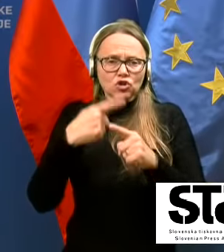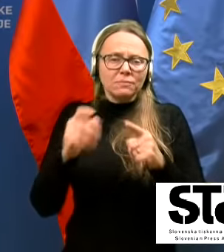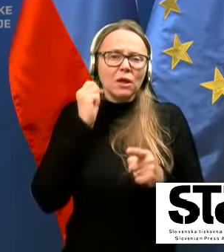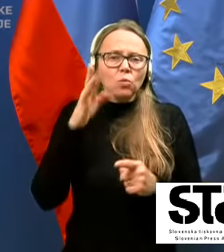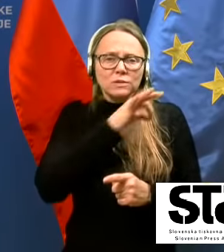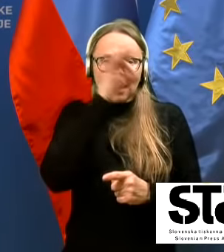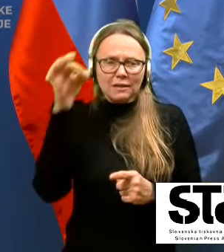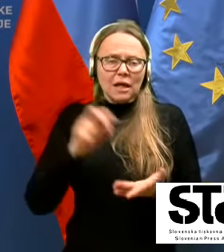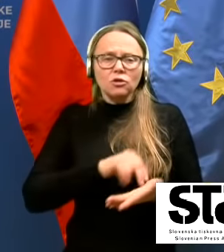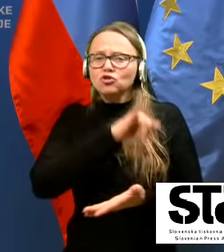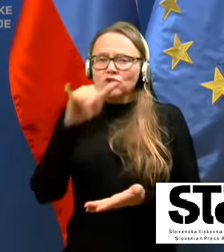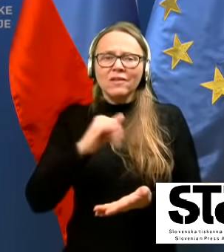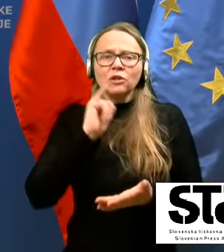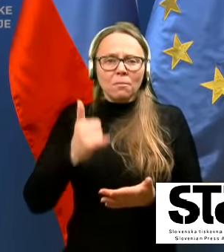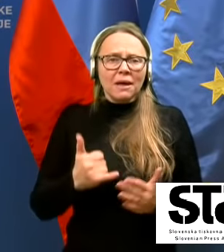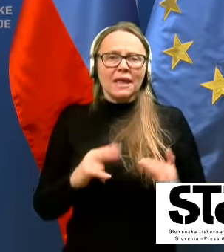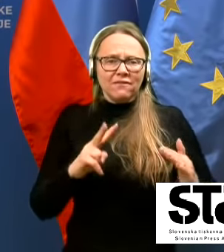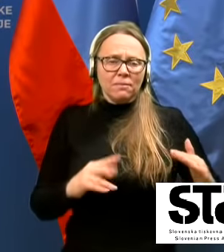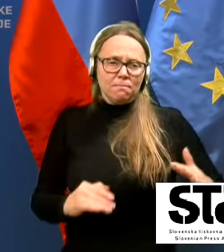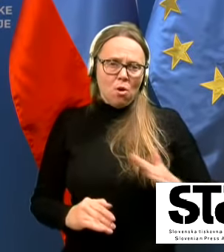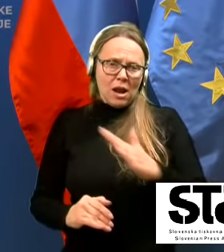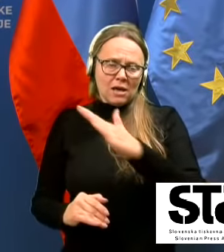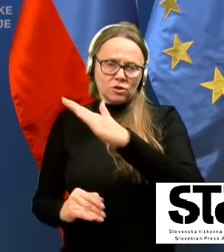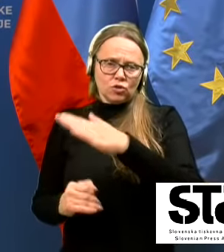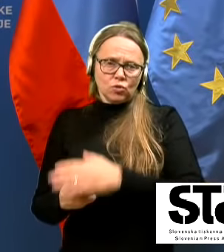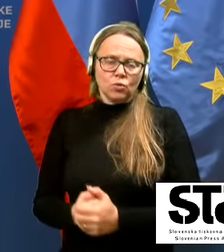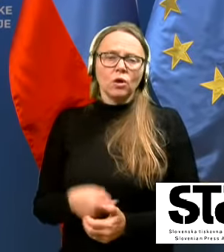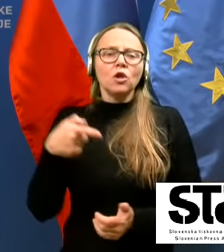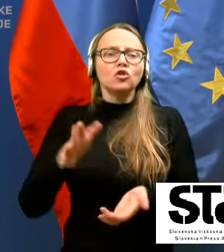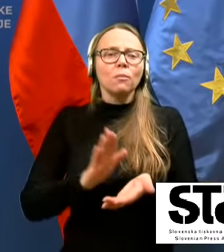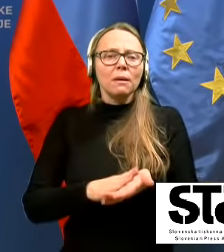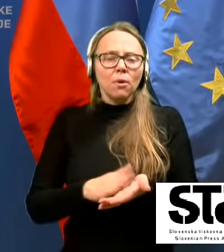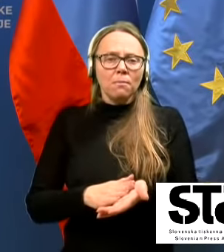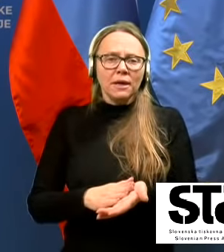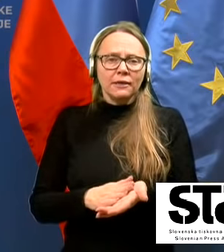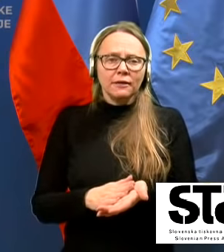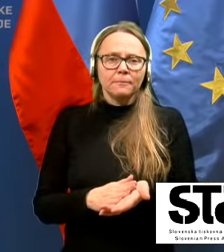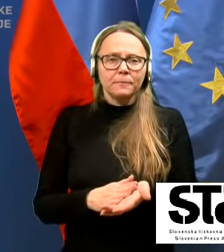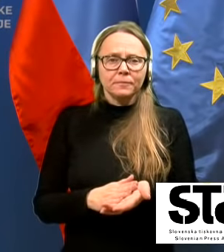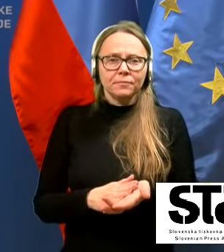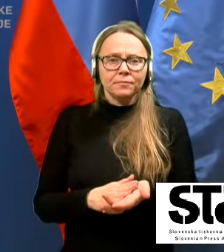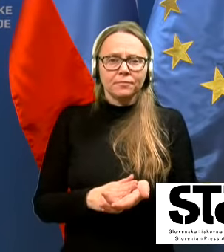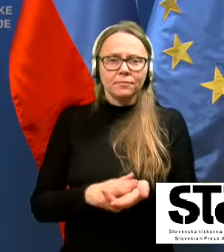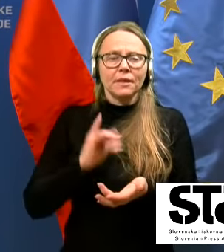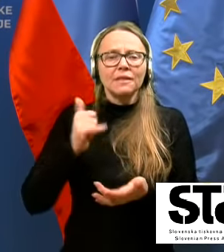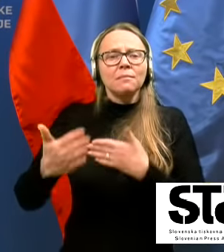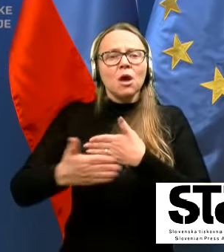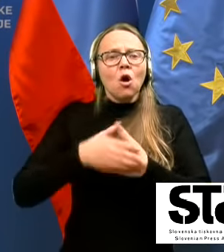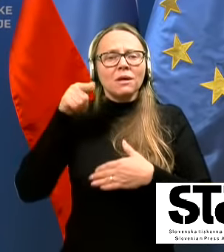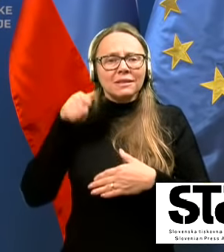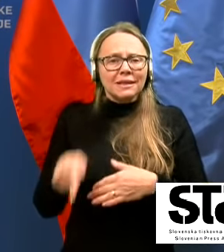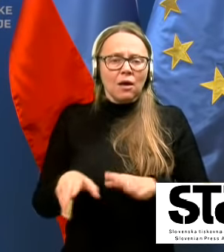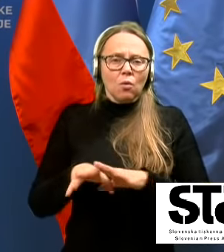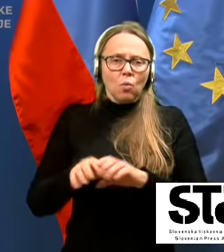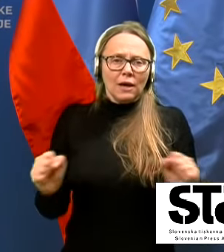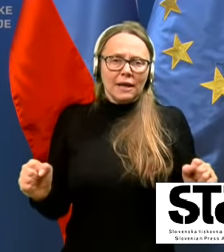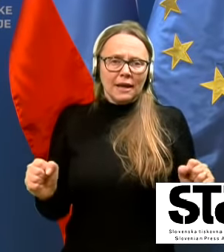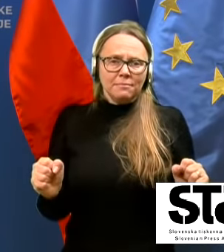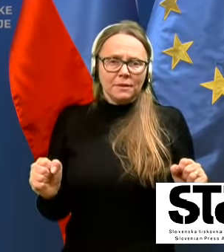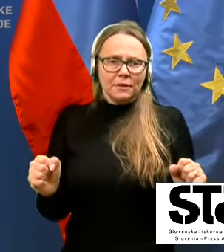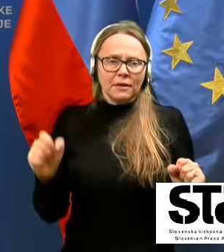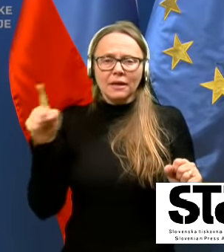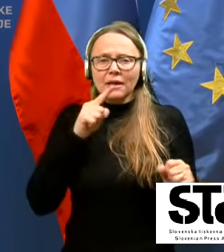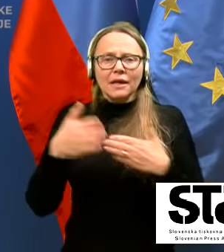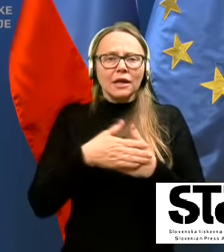še vedno pa je v porastu, kar pomeni, da bi ob teh ukrepih in